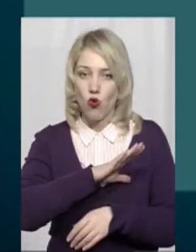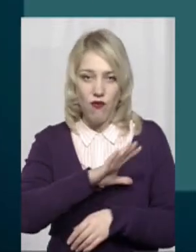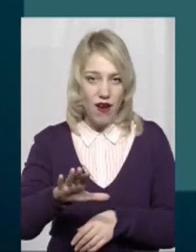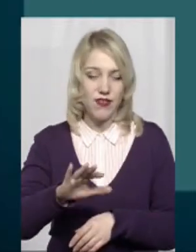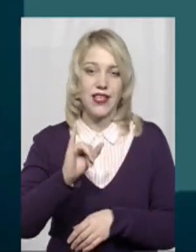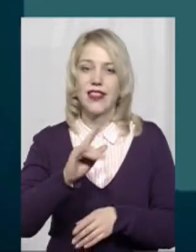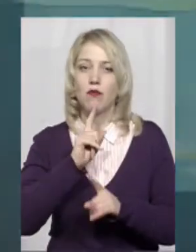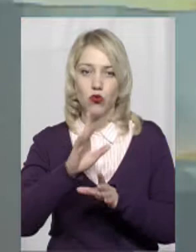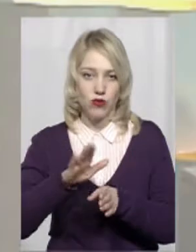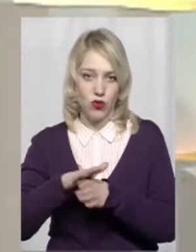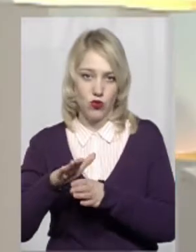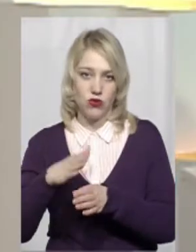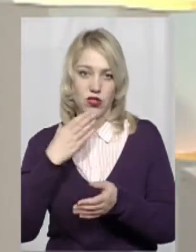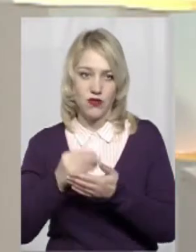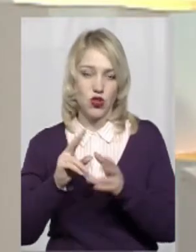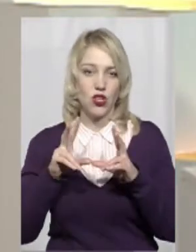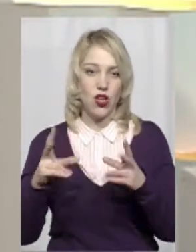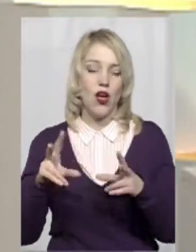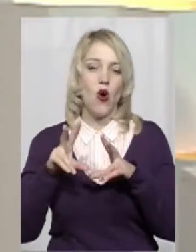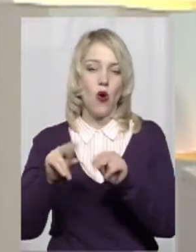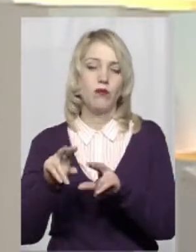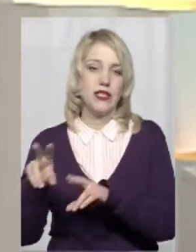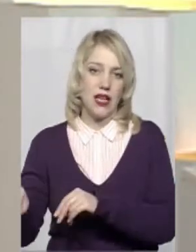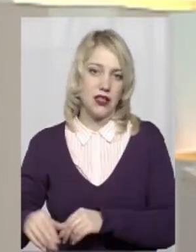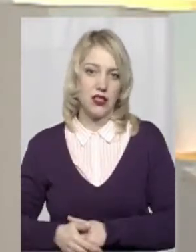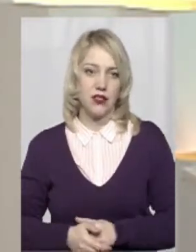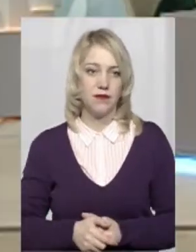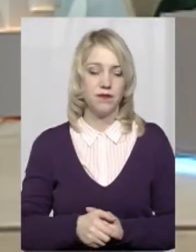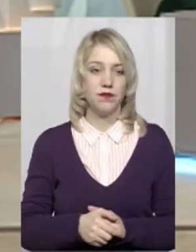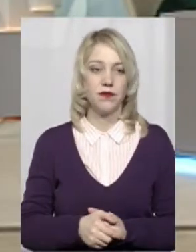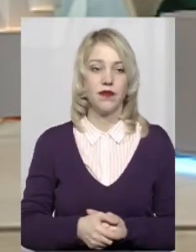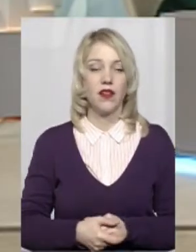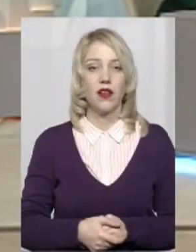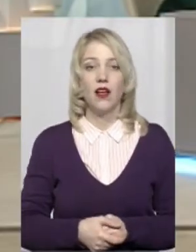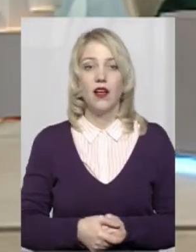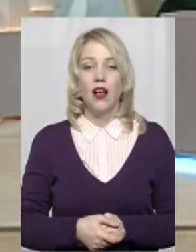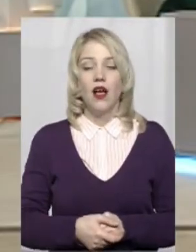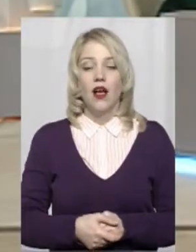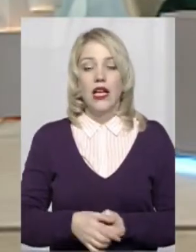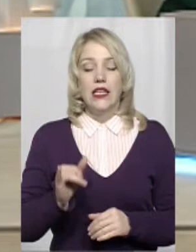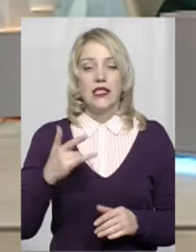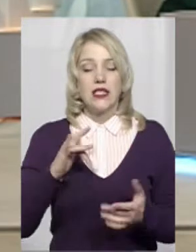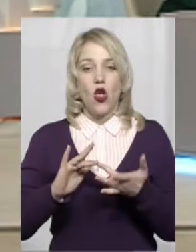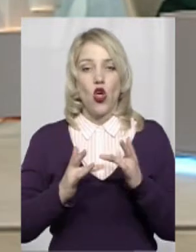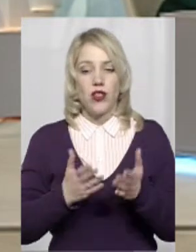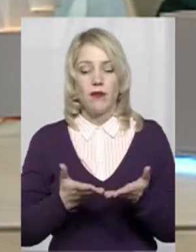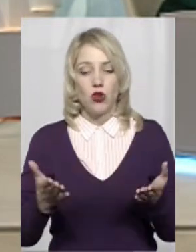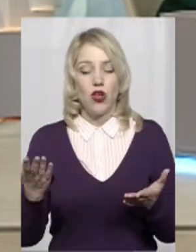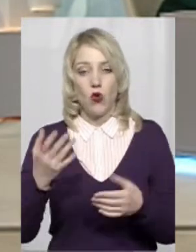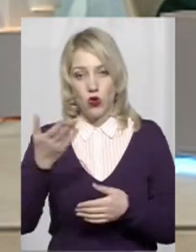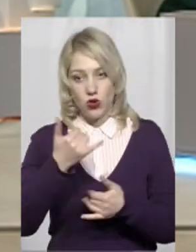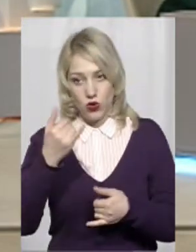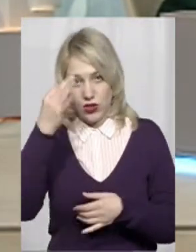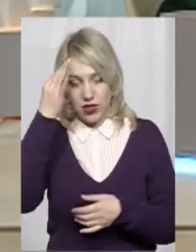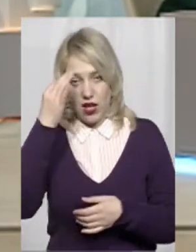Дякую, Михайло. Дякую. Олеже, з онлайн-платформи, про яку ми сьогодні згадували,